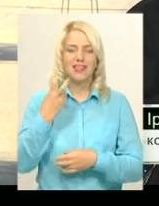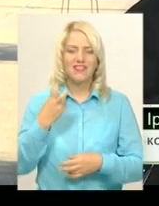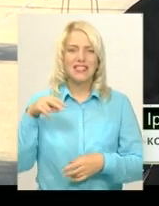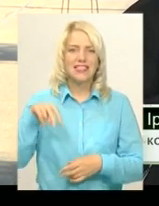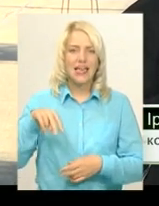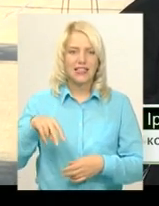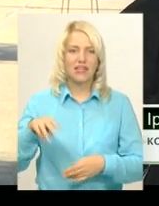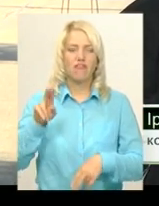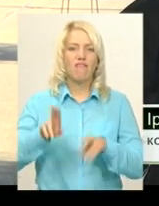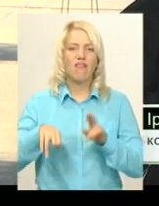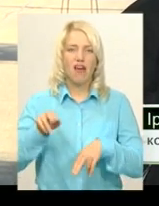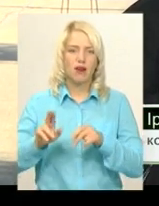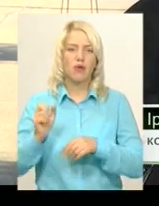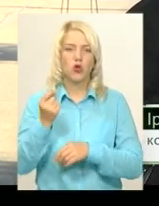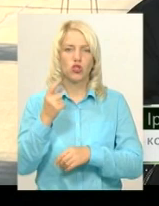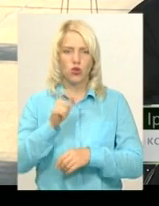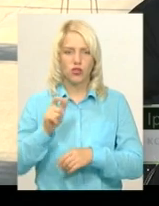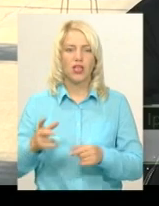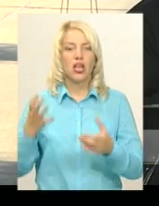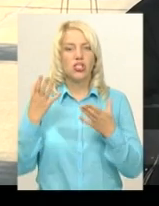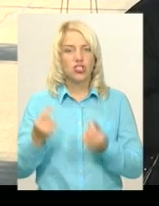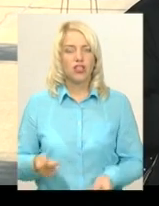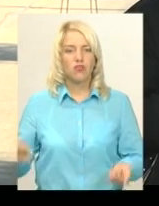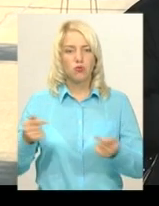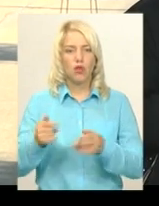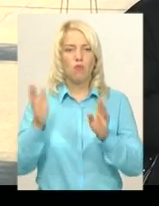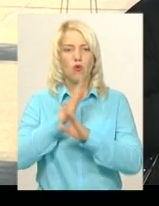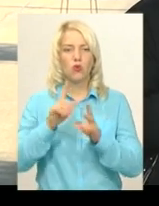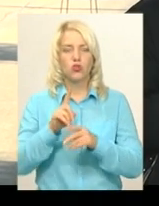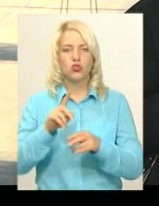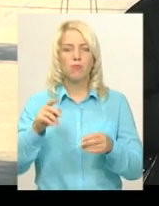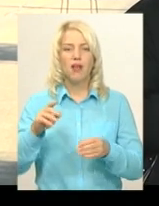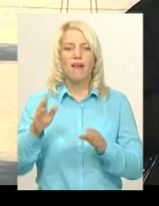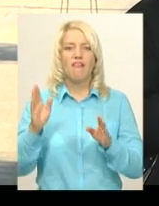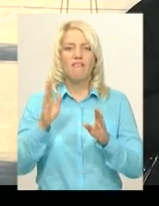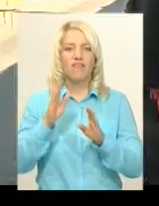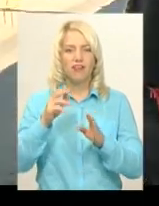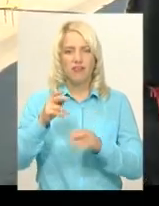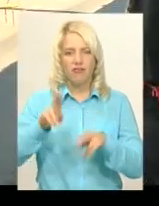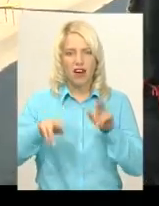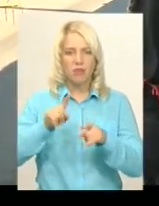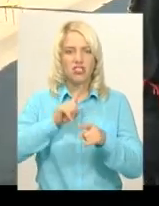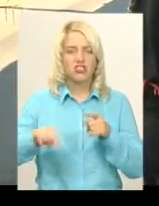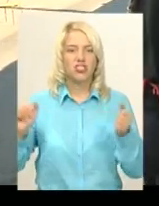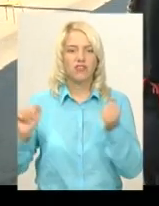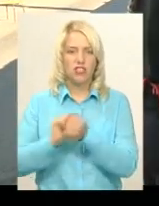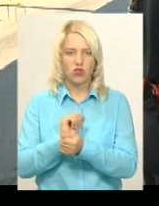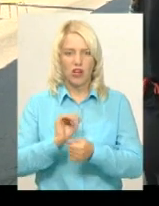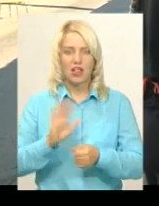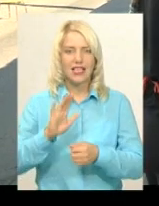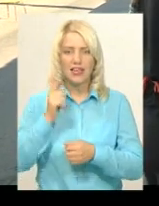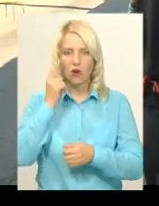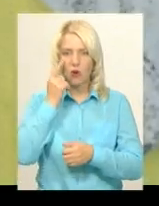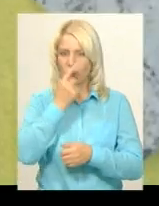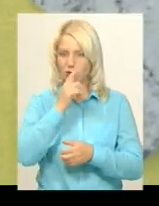11 людей. А ще відповідну погоду, щоб фарба швидше висихала, а сонце не сліпило в очі. Любова Бура малює п